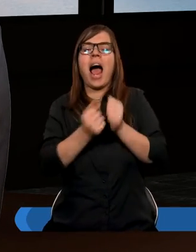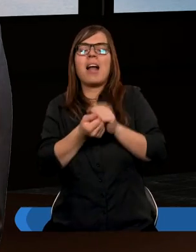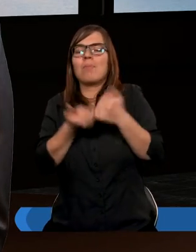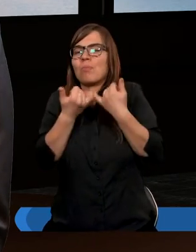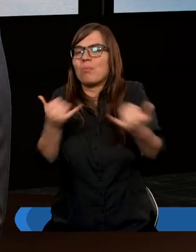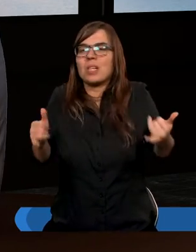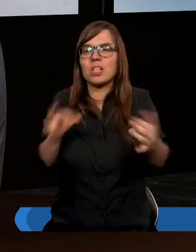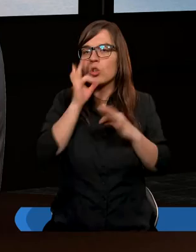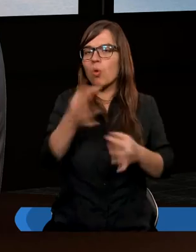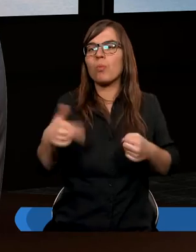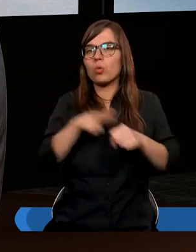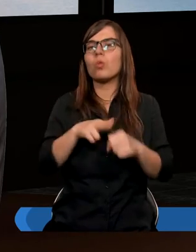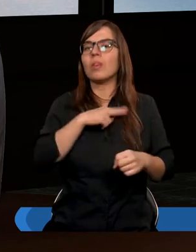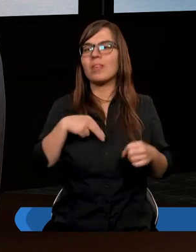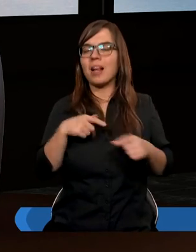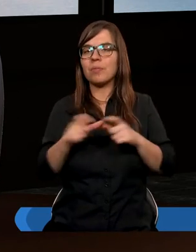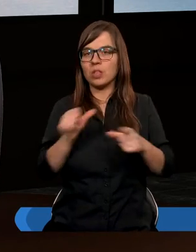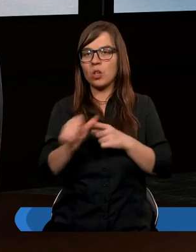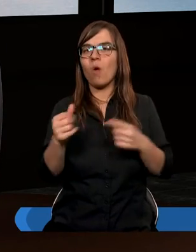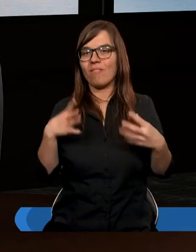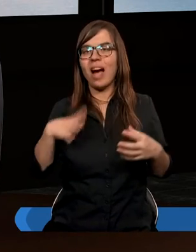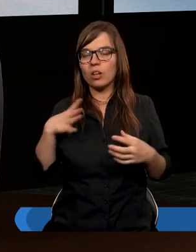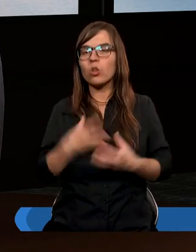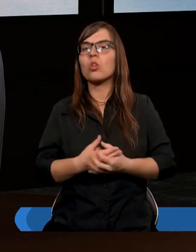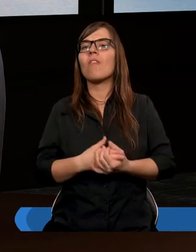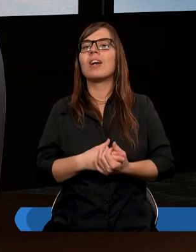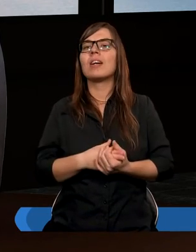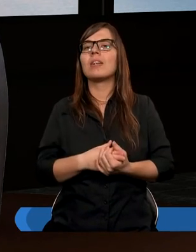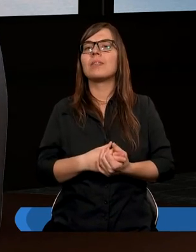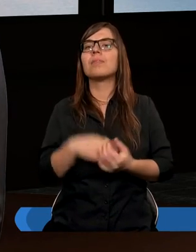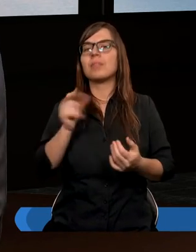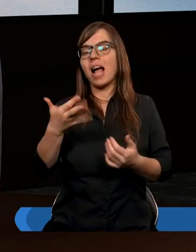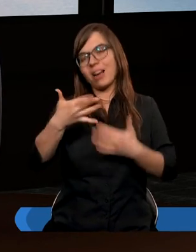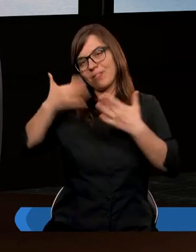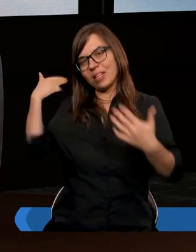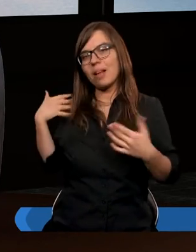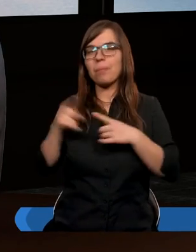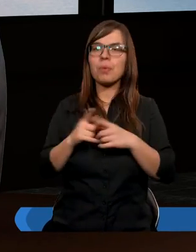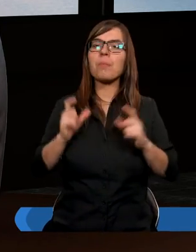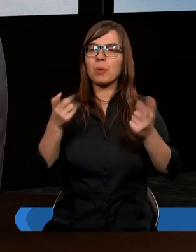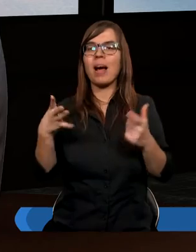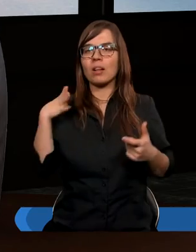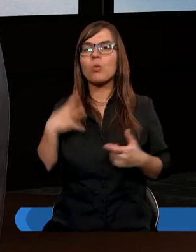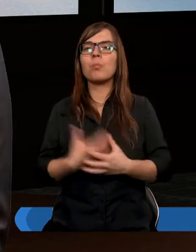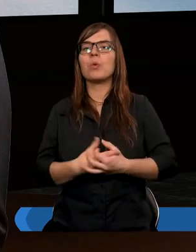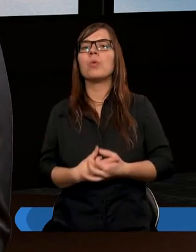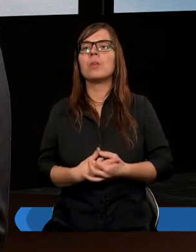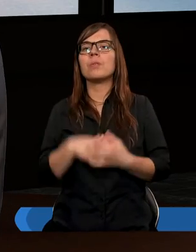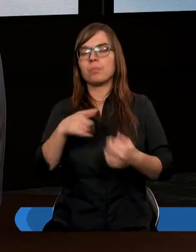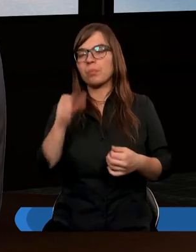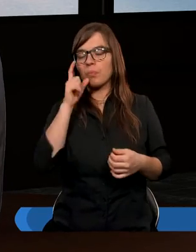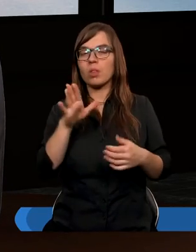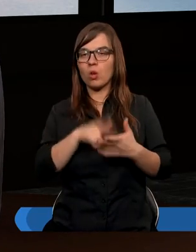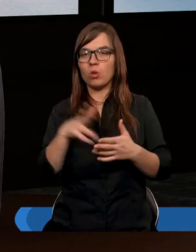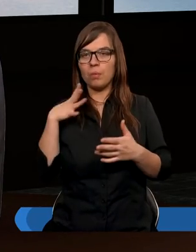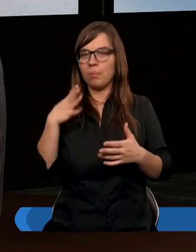jakichś innych dóbr które w naszych oczach są wartościowe tak jak i w tamtym przypadku ten słoiczek który w oczach